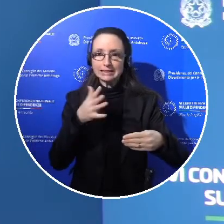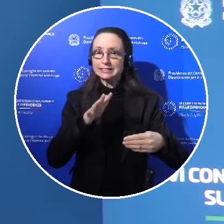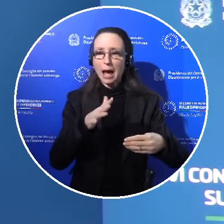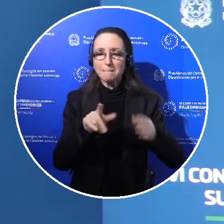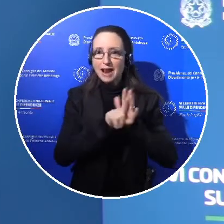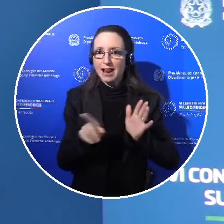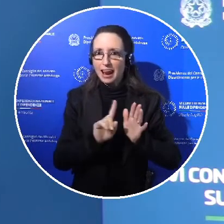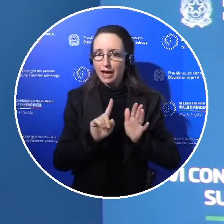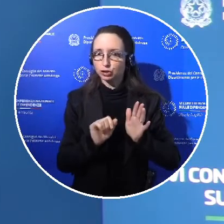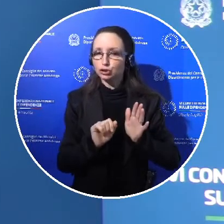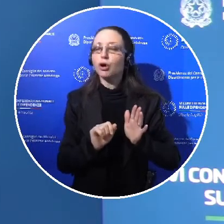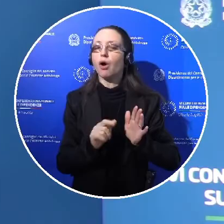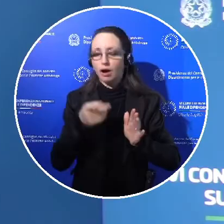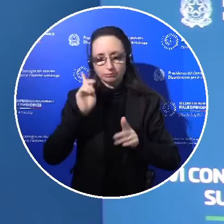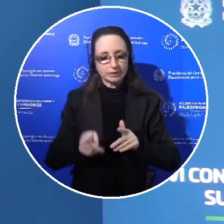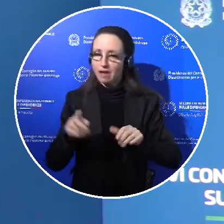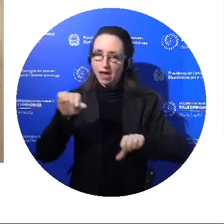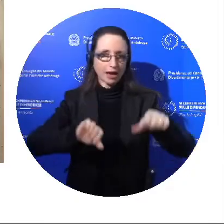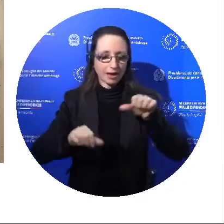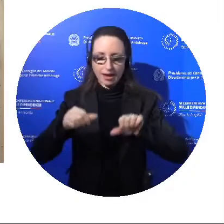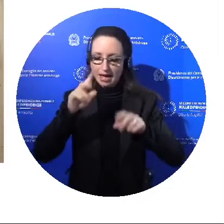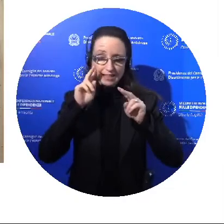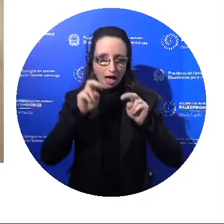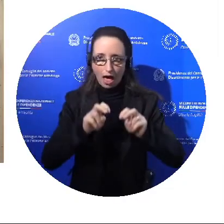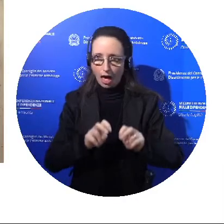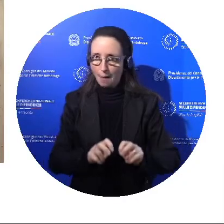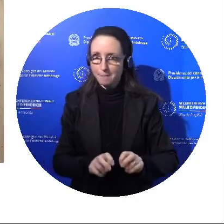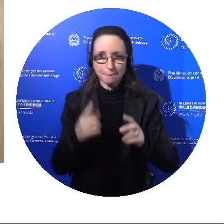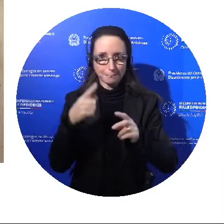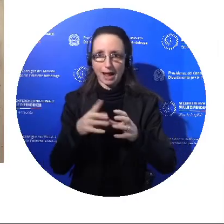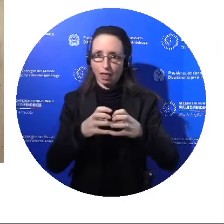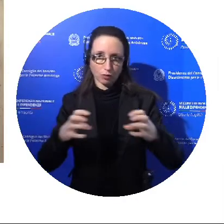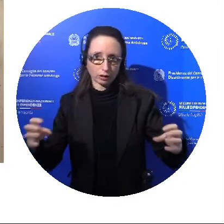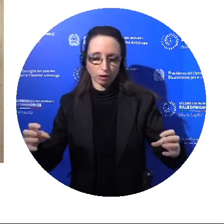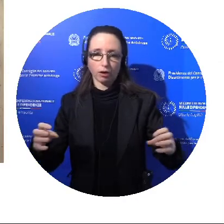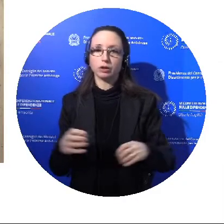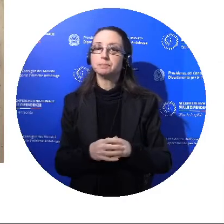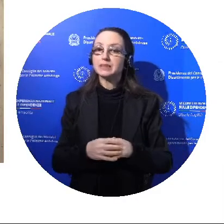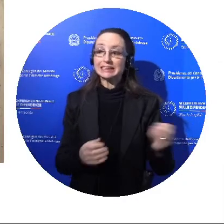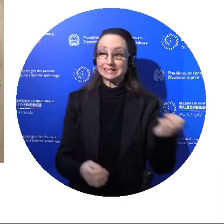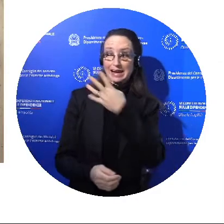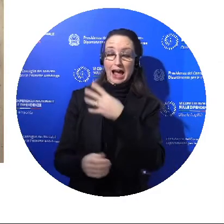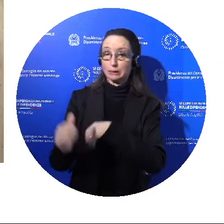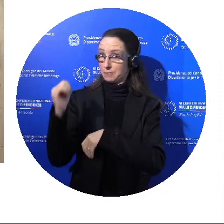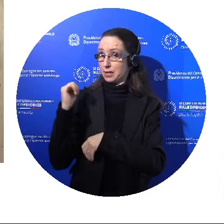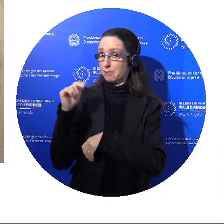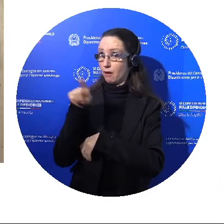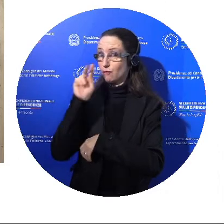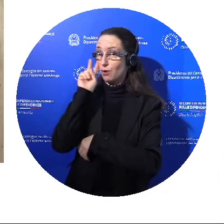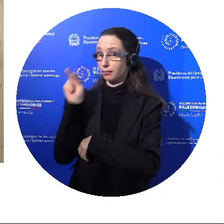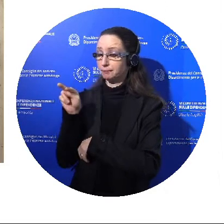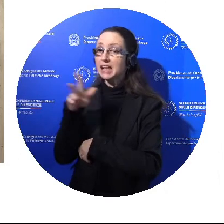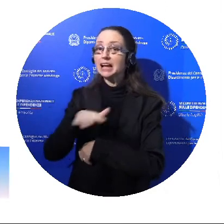sottoposto ad analisi chimica da parte dei nostri laboratori. Come vedete dalla slide precedente, sul